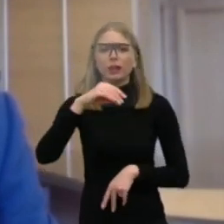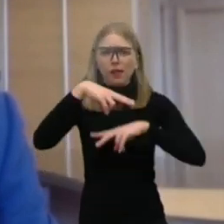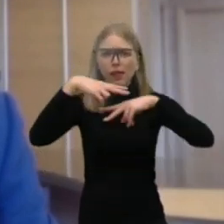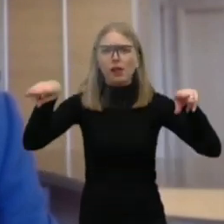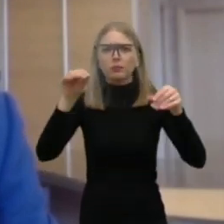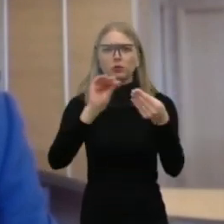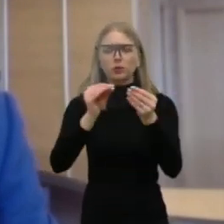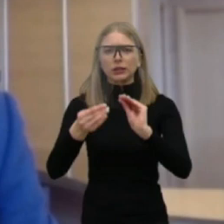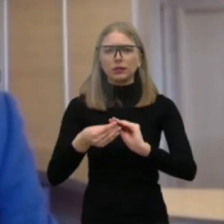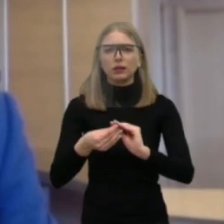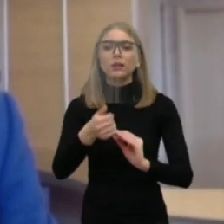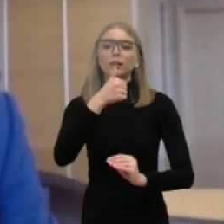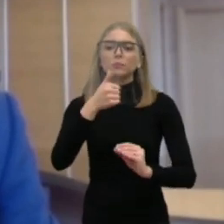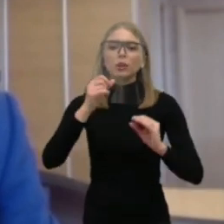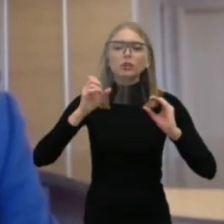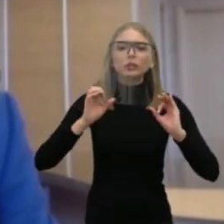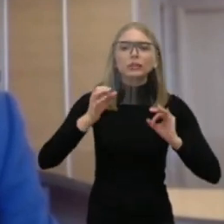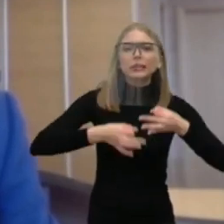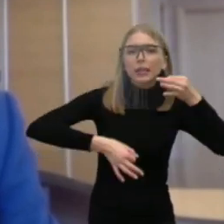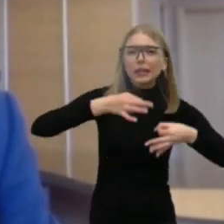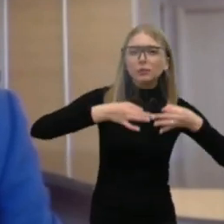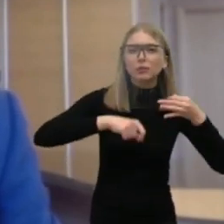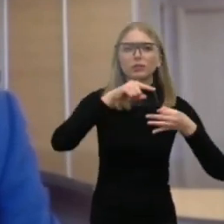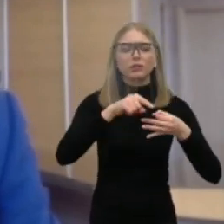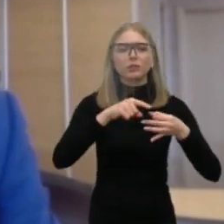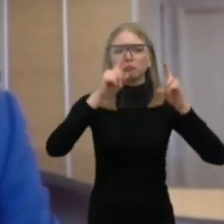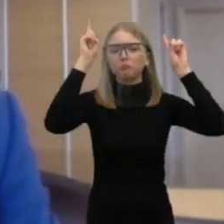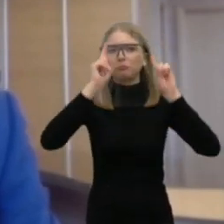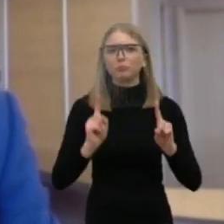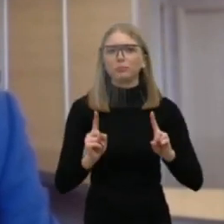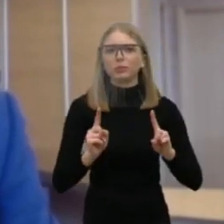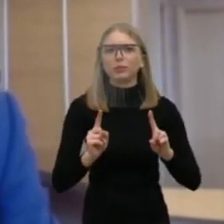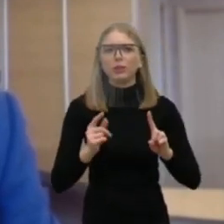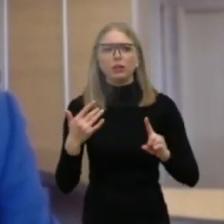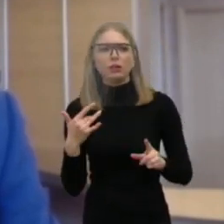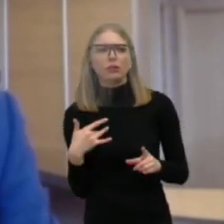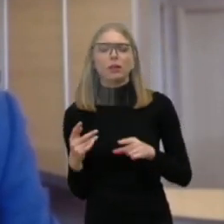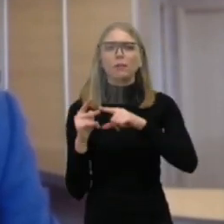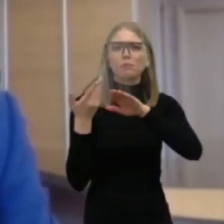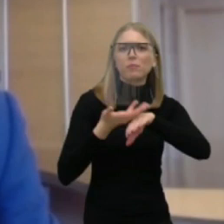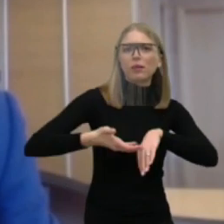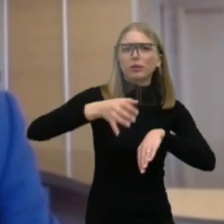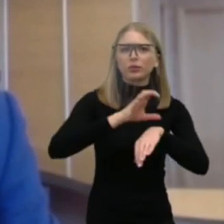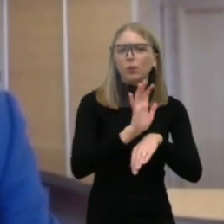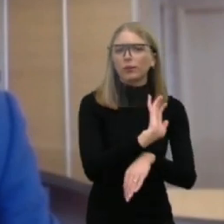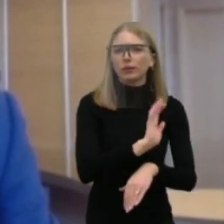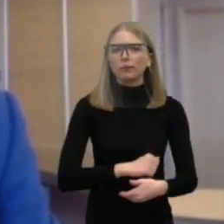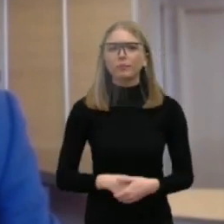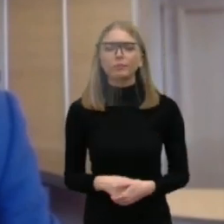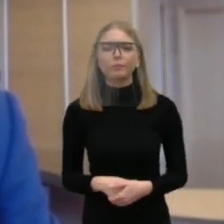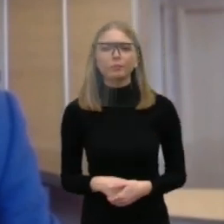tokia spontaniška ir jos nebūtų perteklius. Todėl iš tikrųjų